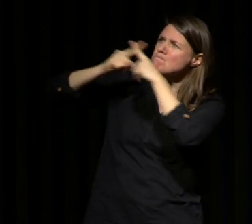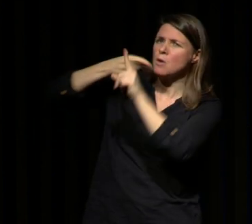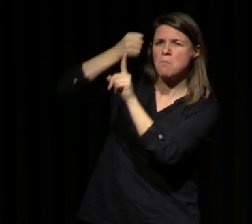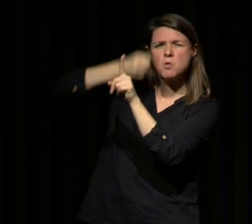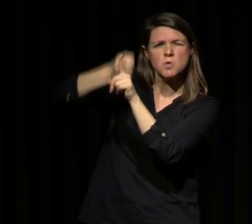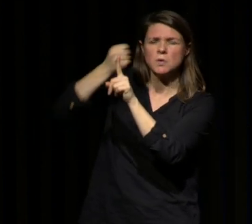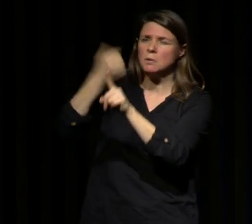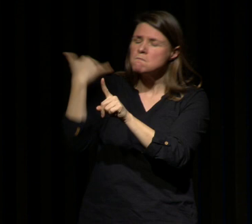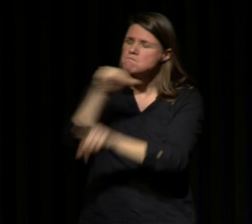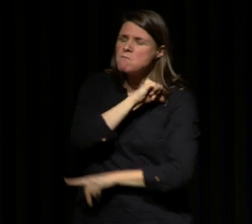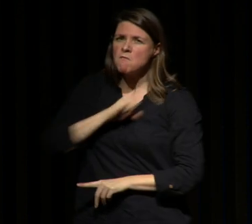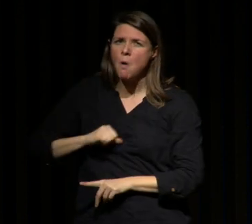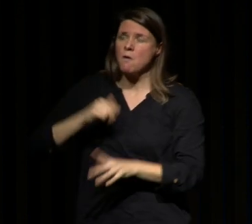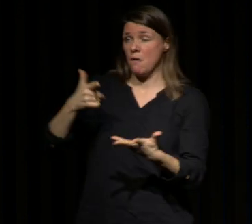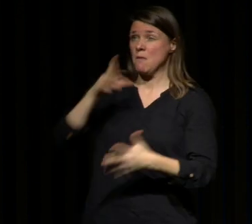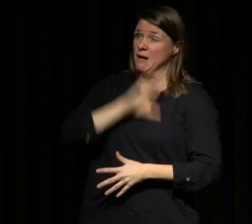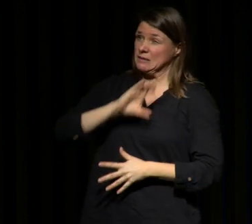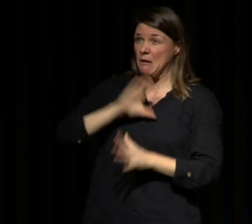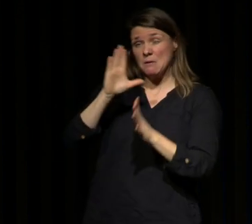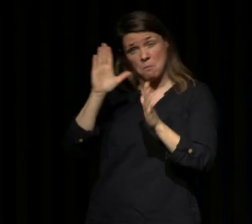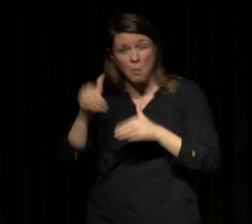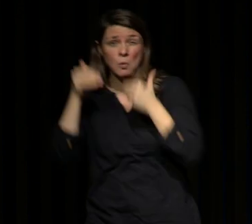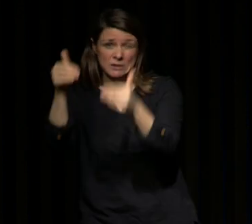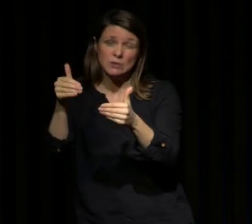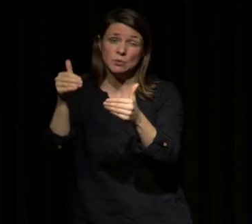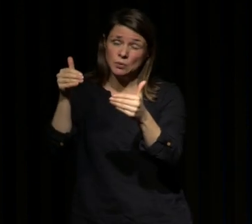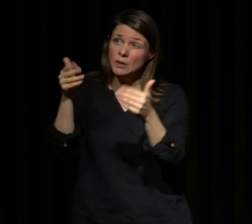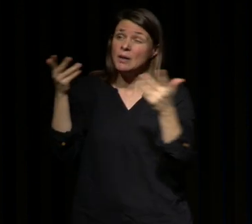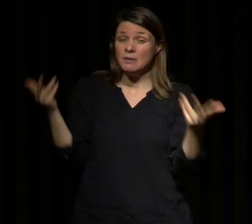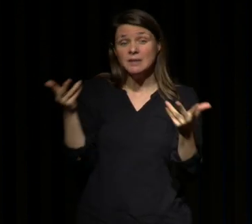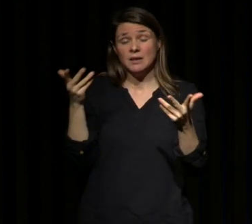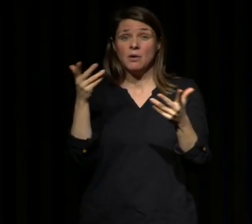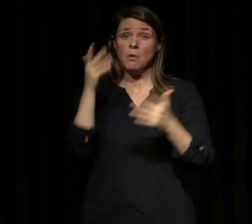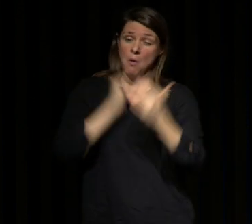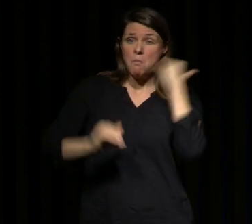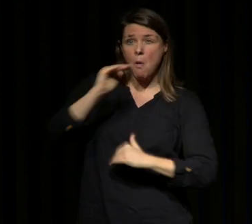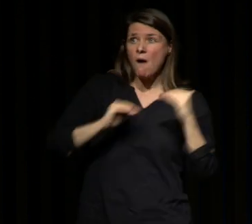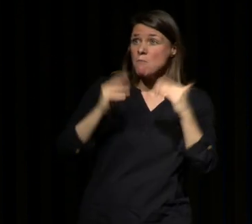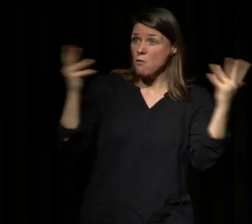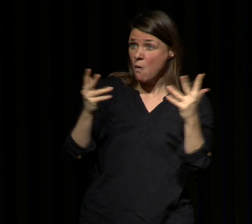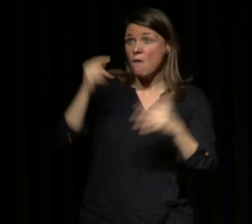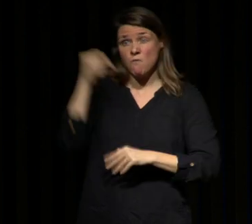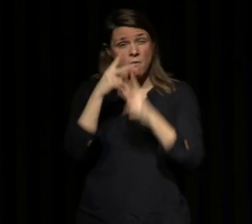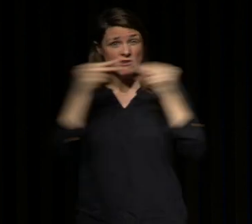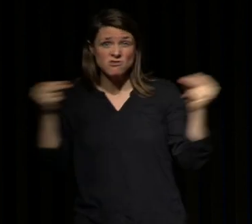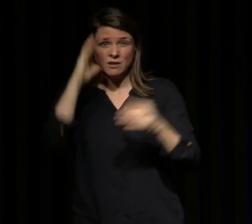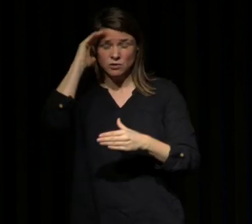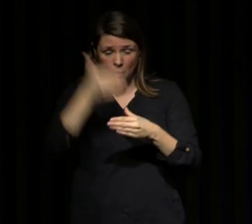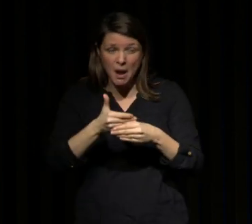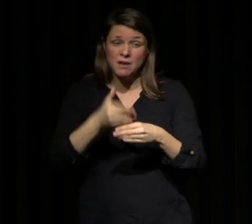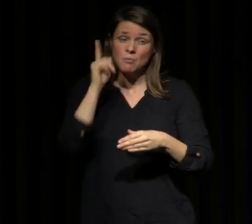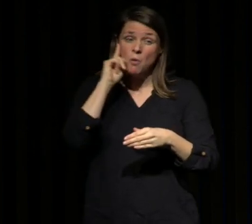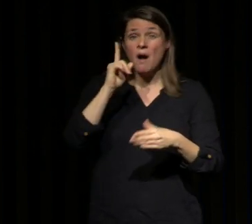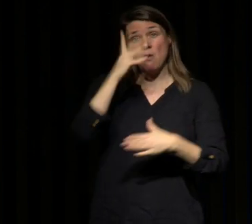On est en train de les travailler au corps encore maintenant, mais sur la nécessité d'avoir des programmes d'hygiène de sommeil parce que la dette de sommeil est